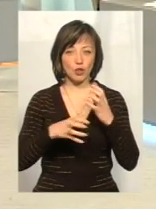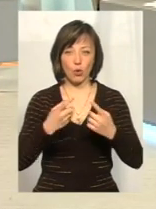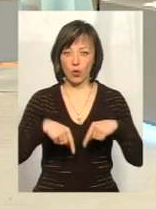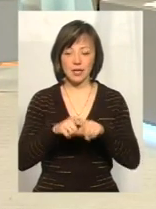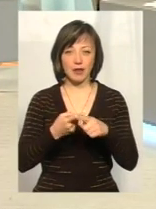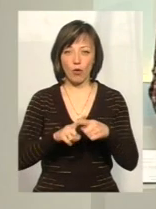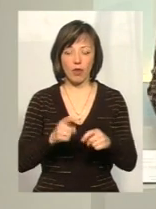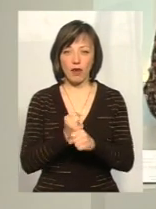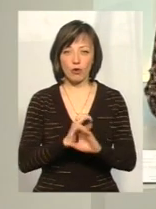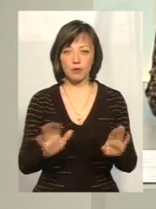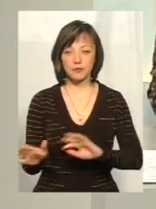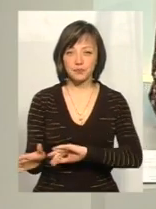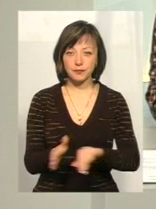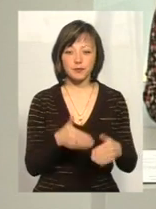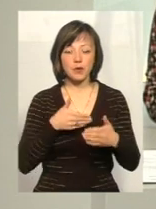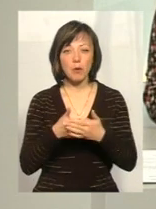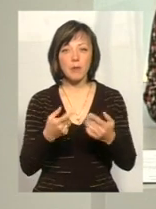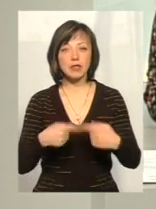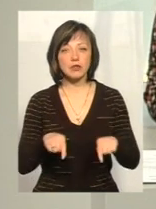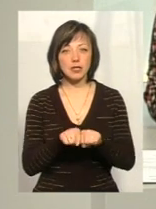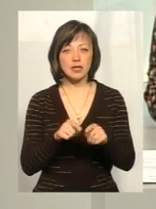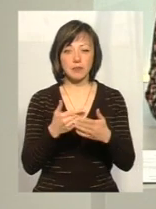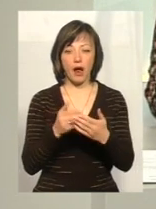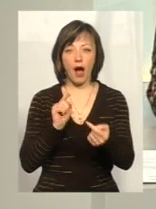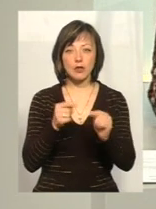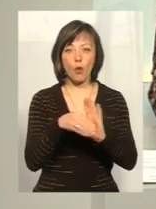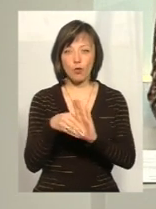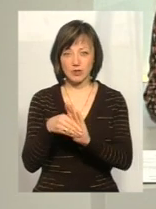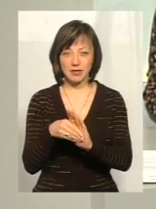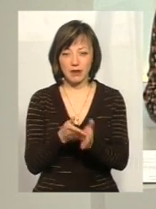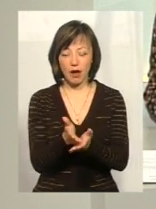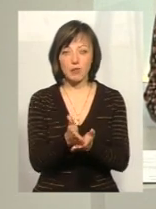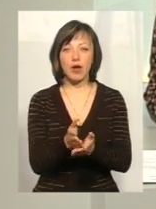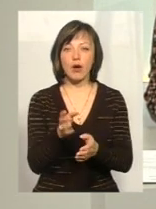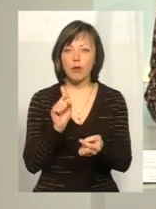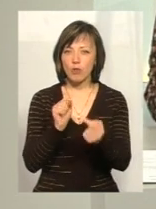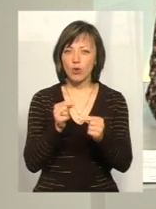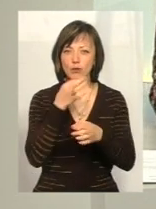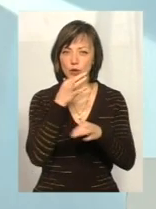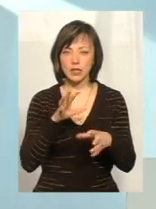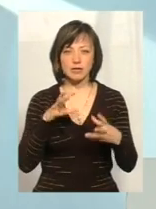Але все ж таки громадські організації, зокрема і антикорупційні, проти будь-якої звітності,